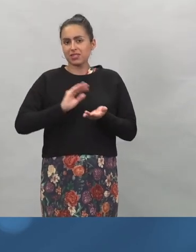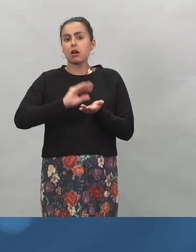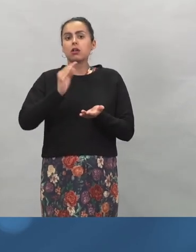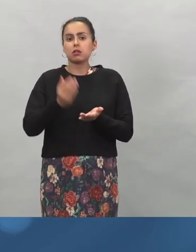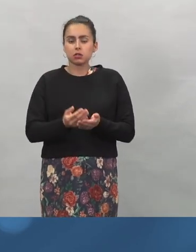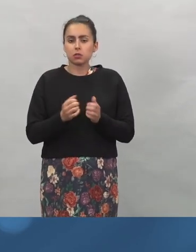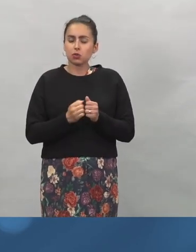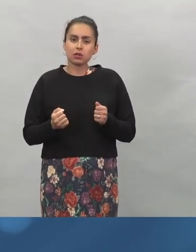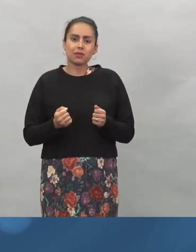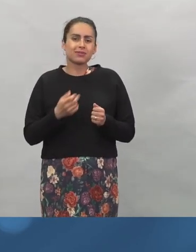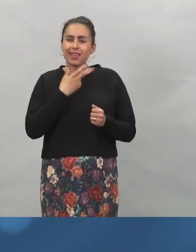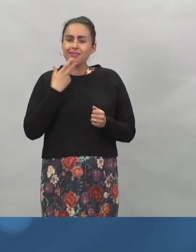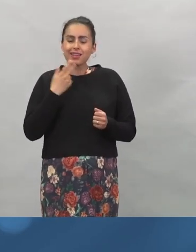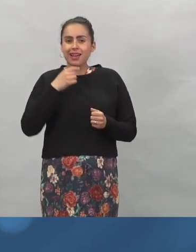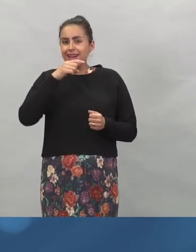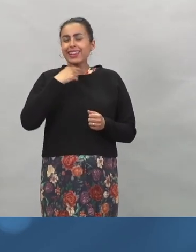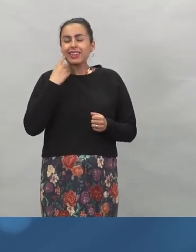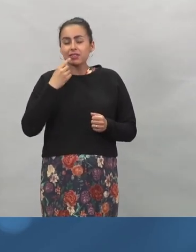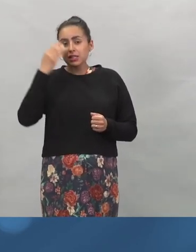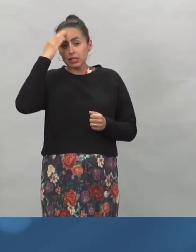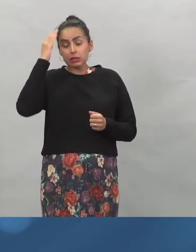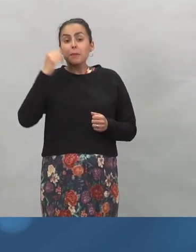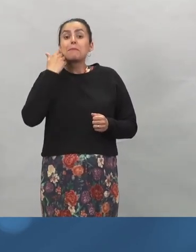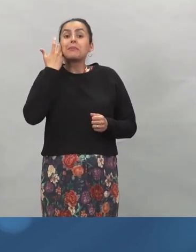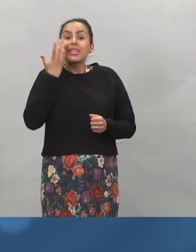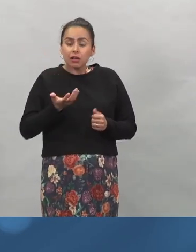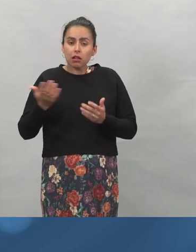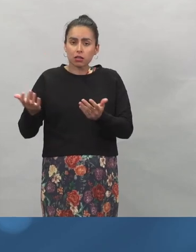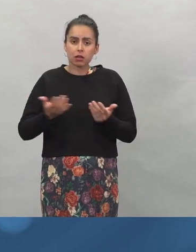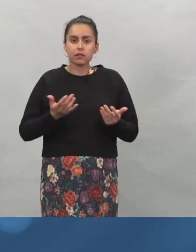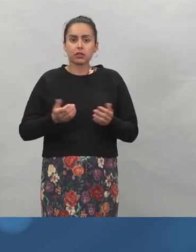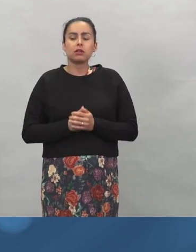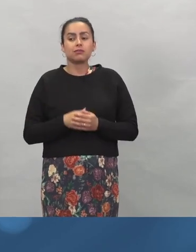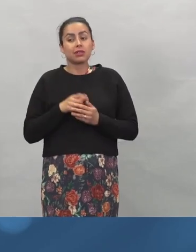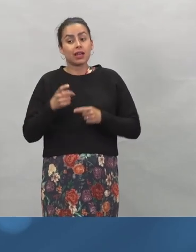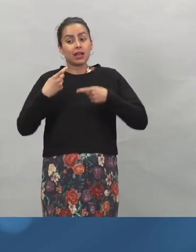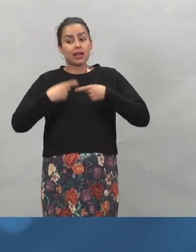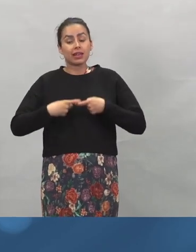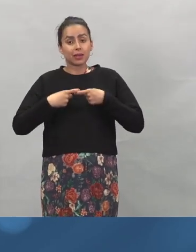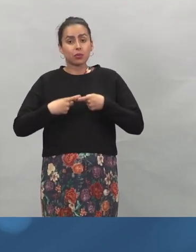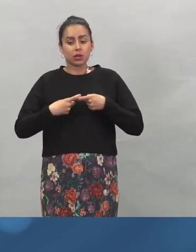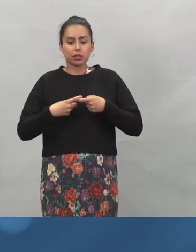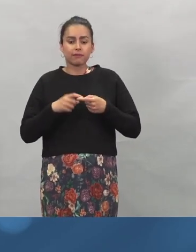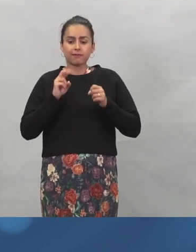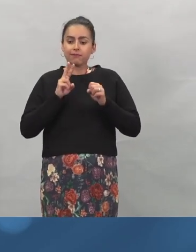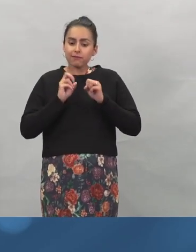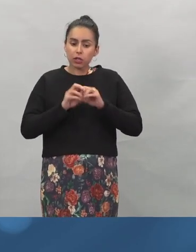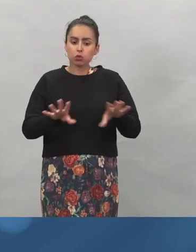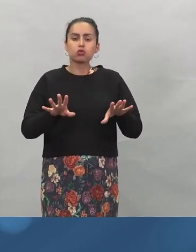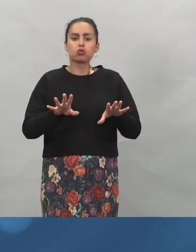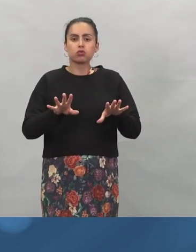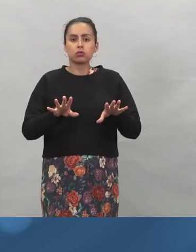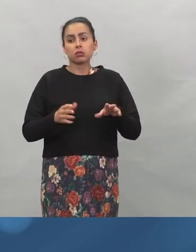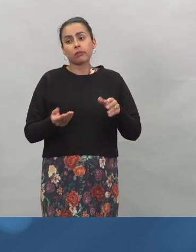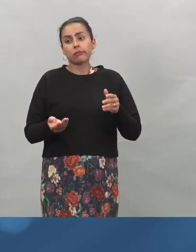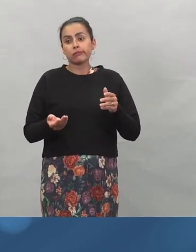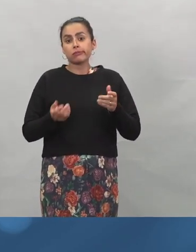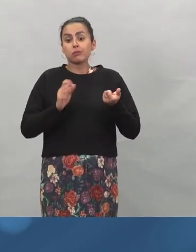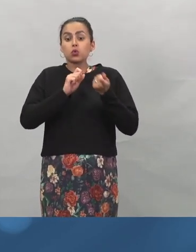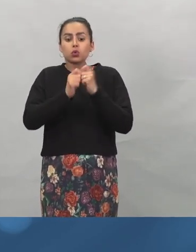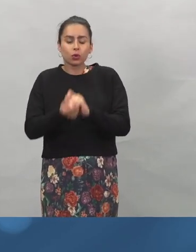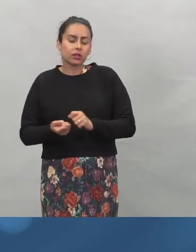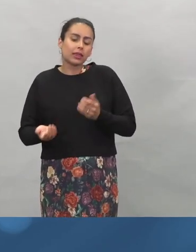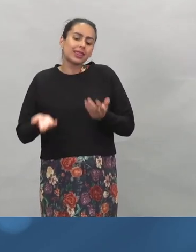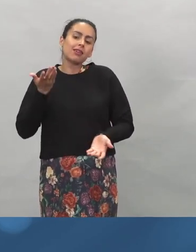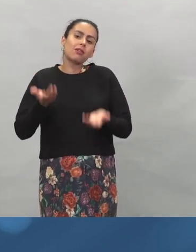tietoa, että me voitaisiin sanoa, koska se tarvitaan. Se riippuu siitä, että muuntuuko tämä virus sillä tavalla tavalliseksi ihmisen